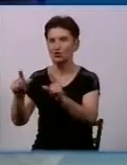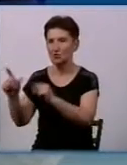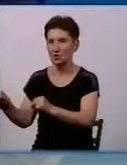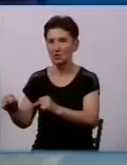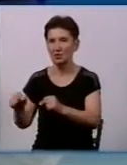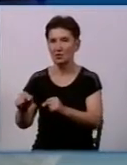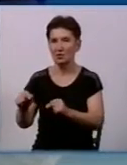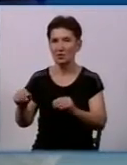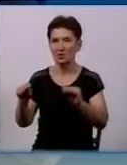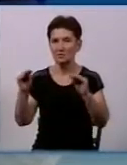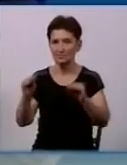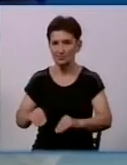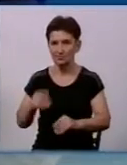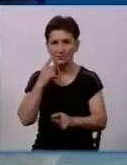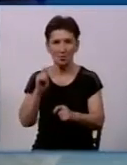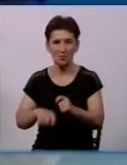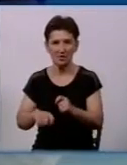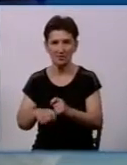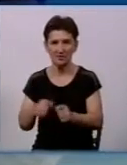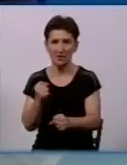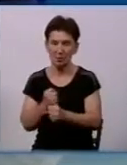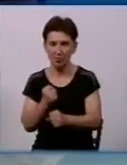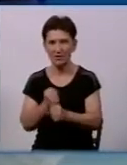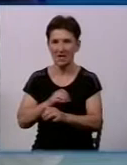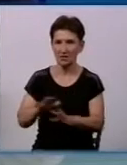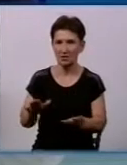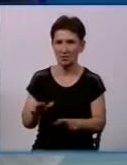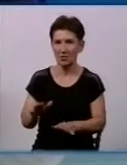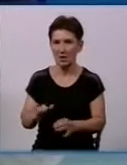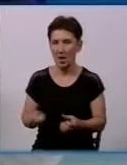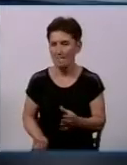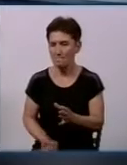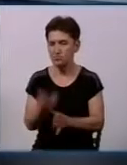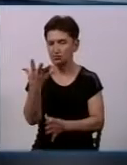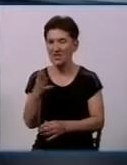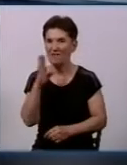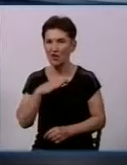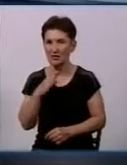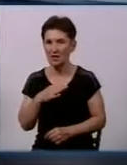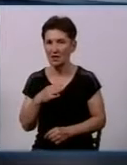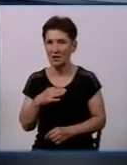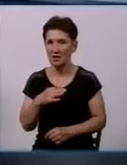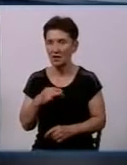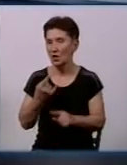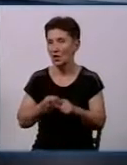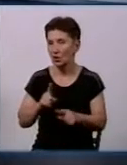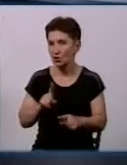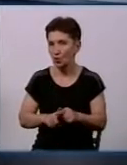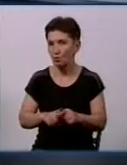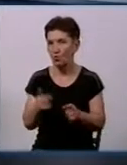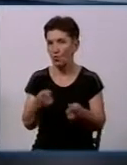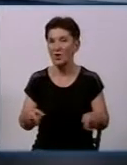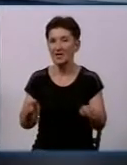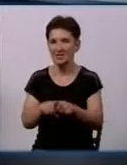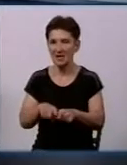колонку на кожен гідрант і перевіряє його працездатність шляхом пуска води і актує всі ці результати. Тому дійсно така інформація